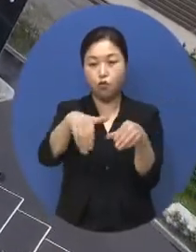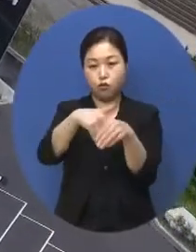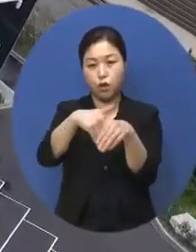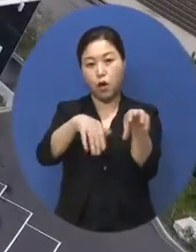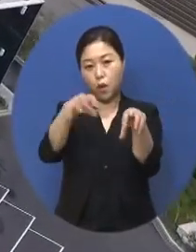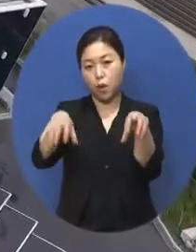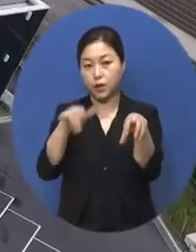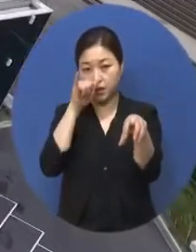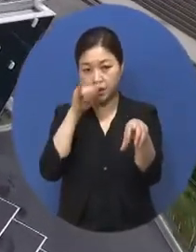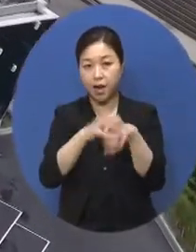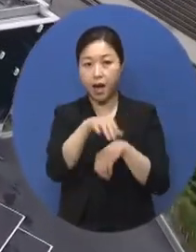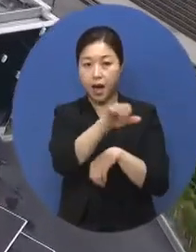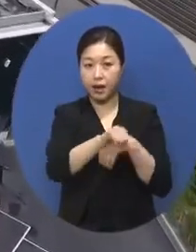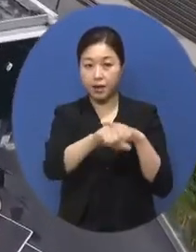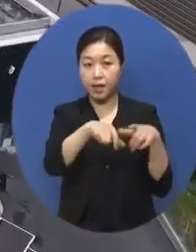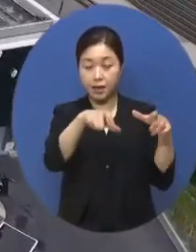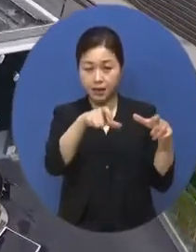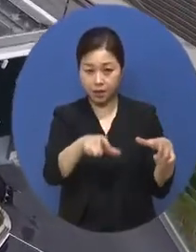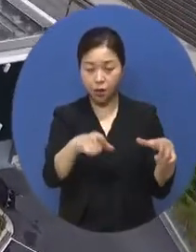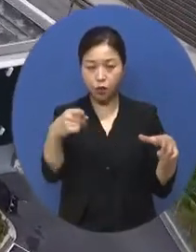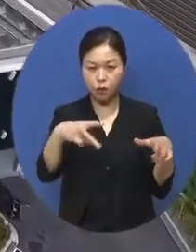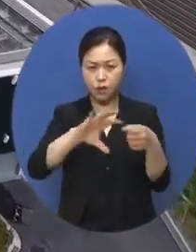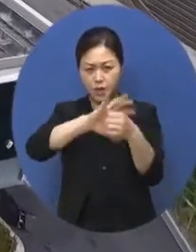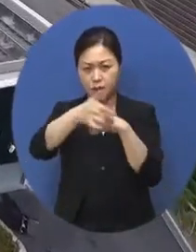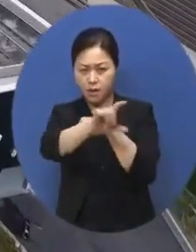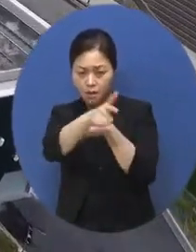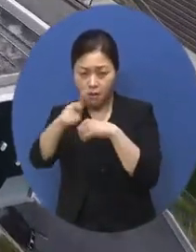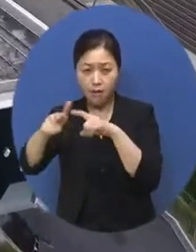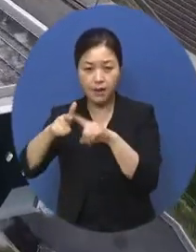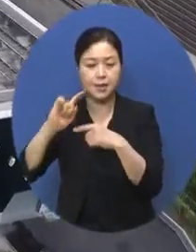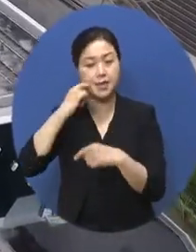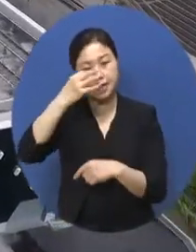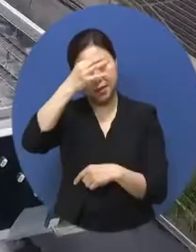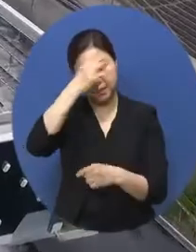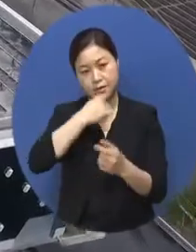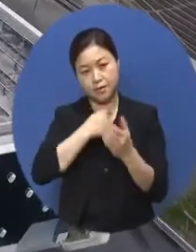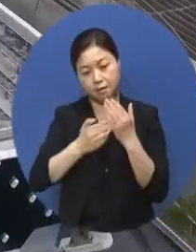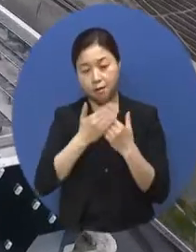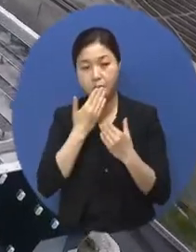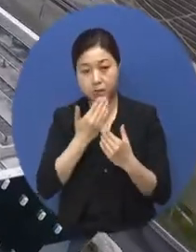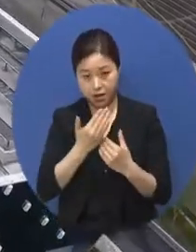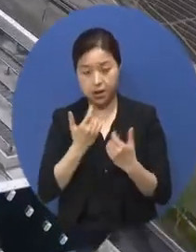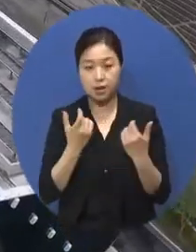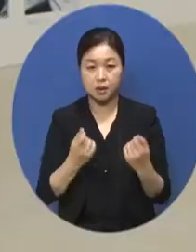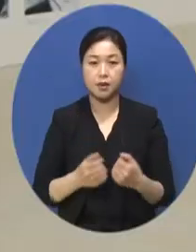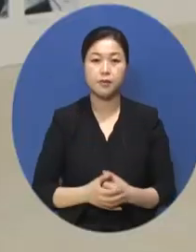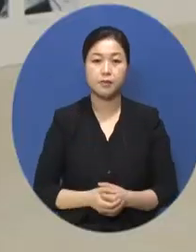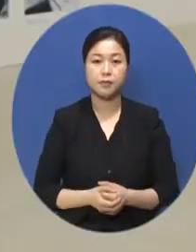아시아를 중심으로 세계의 다양한 예술을 체험하는 공간이 될 전망입니다.